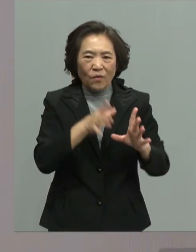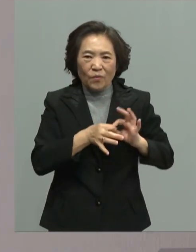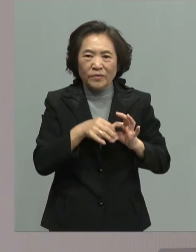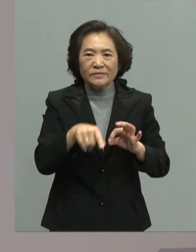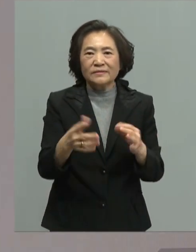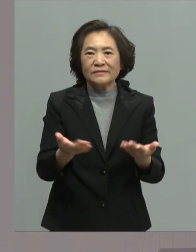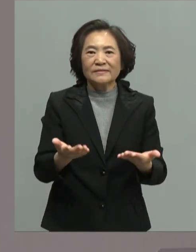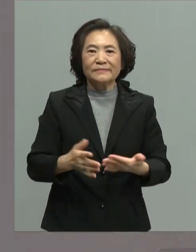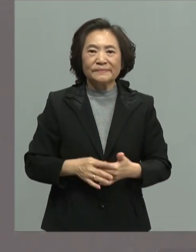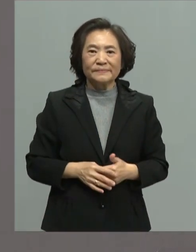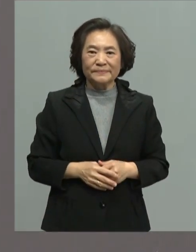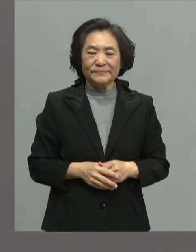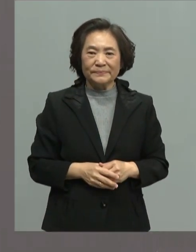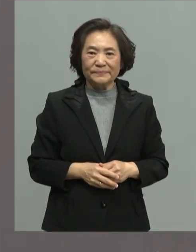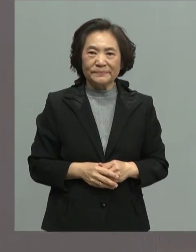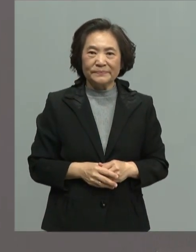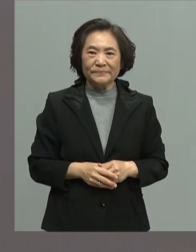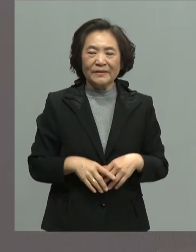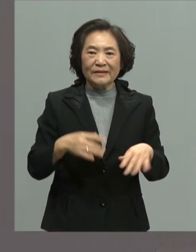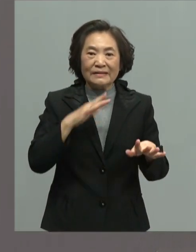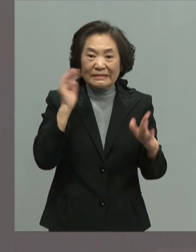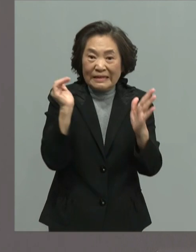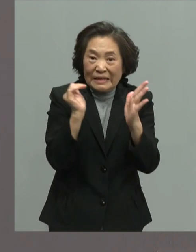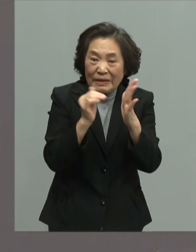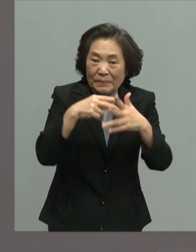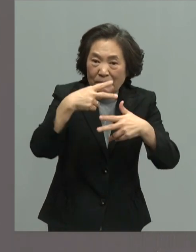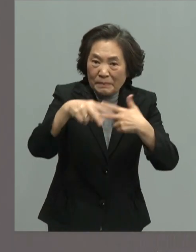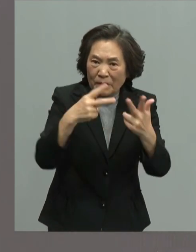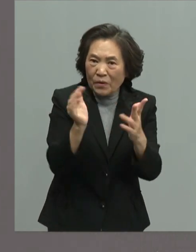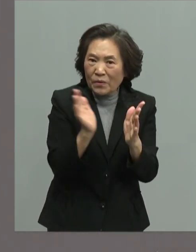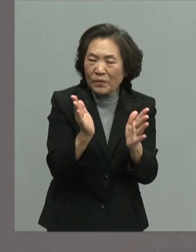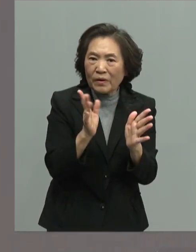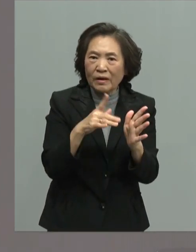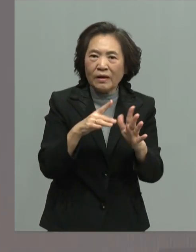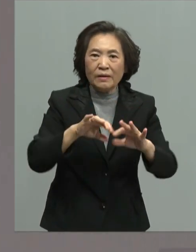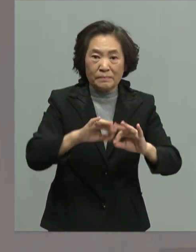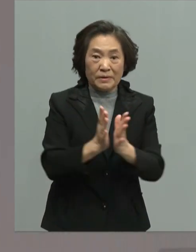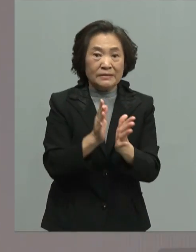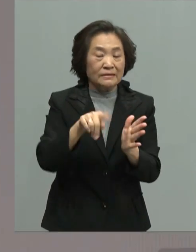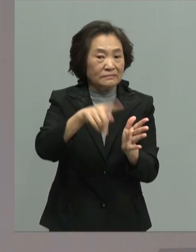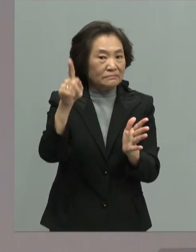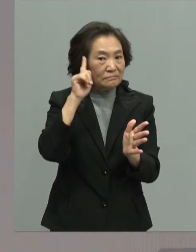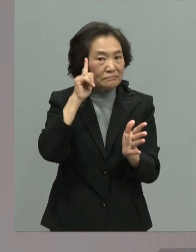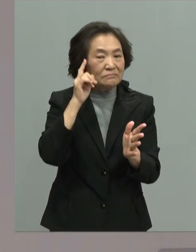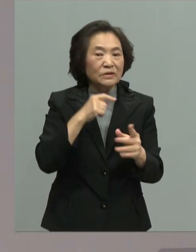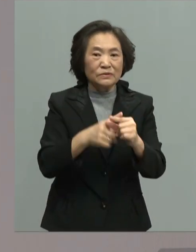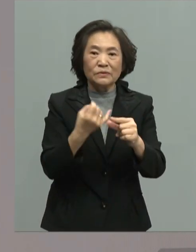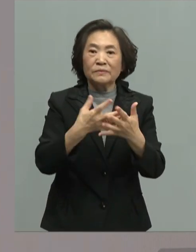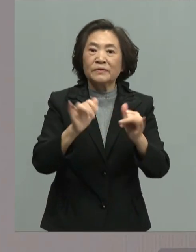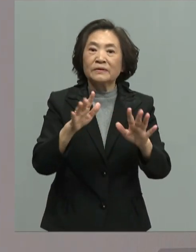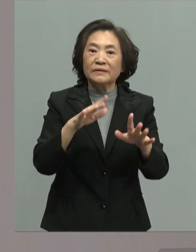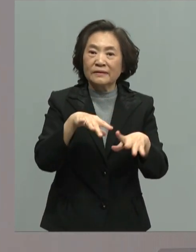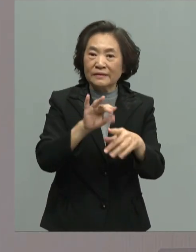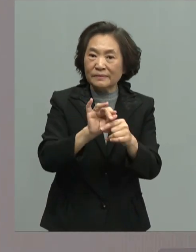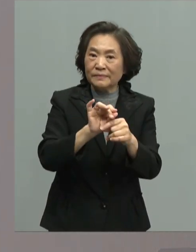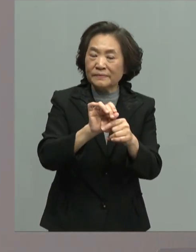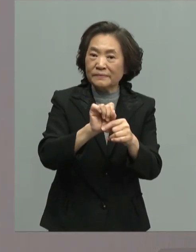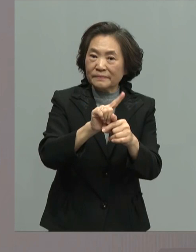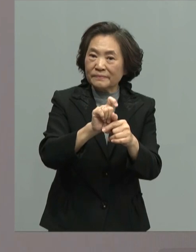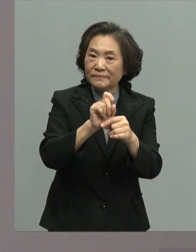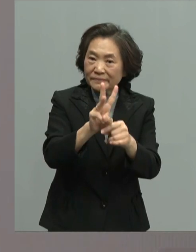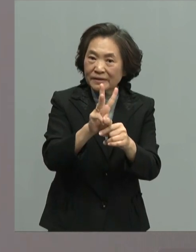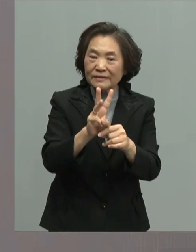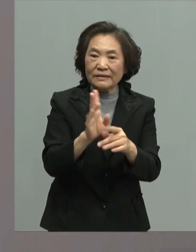注再过不到两个礼拜就迎接中华民国113